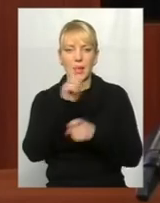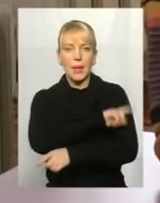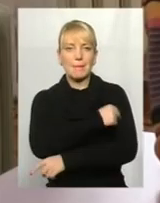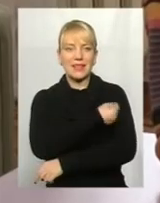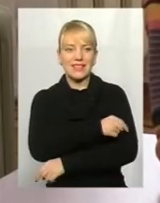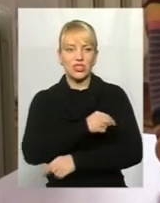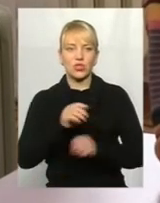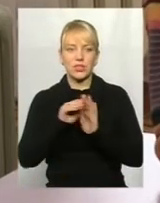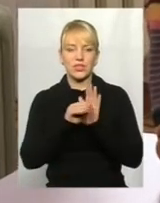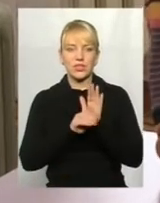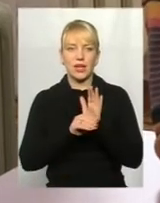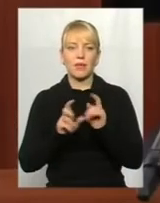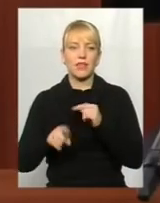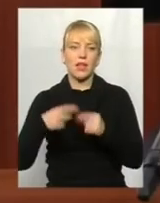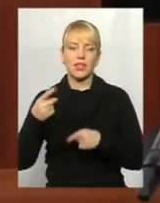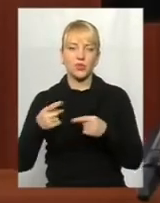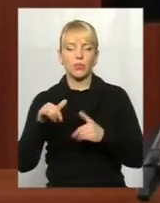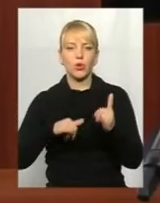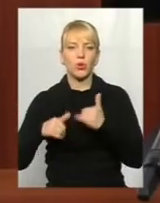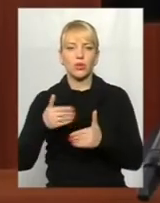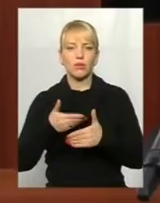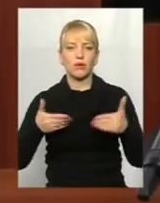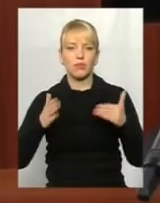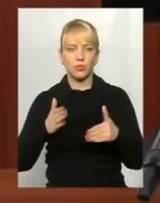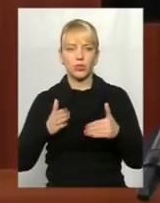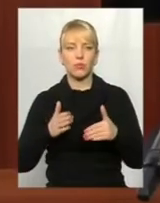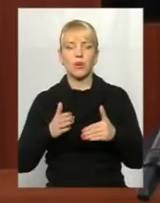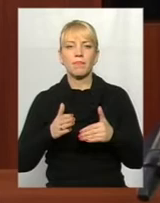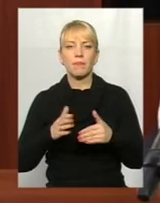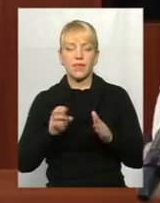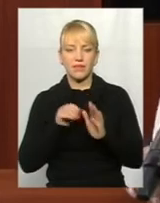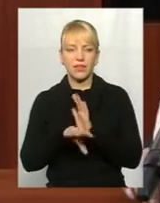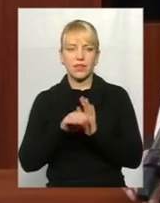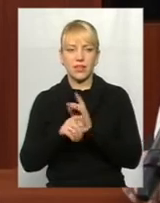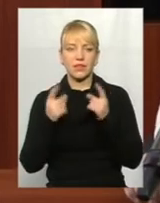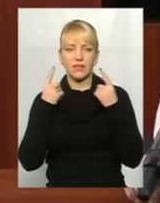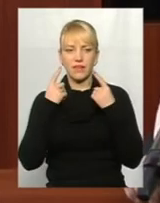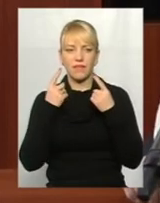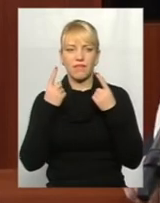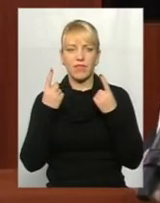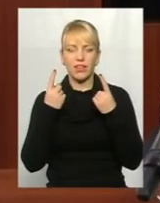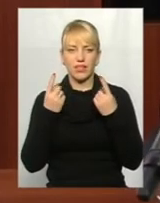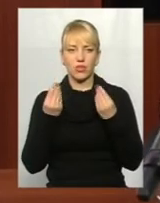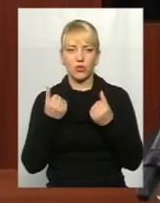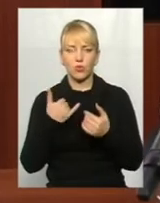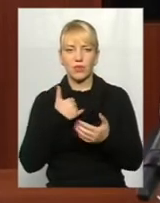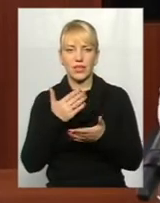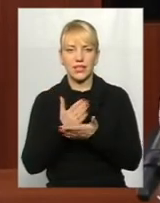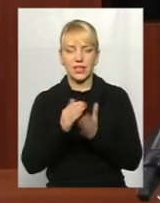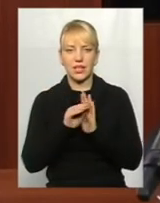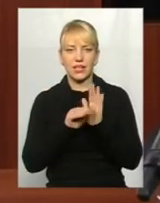системи. Наступний, куди ми будемо укладати великі кошти. Ось у мене є графік